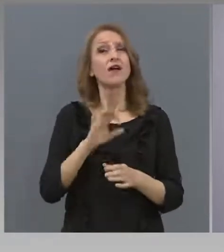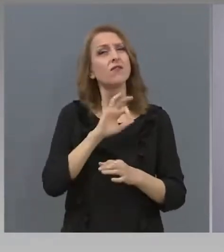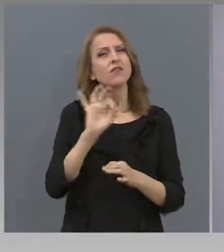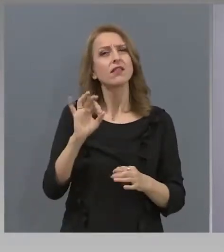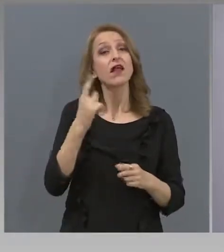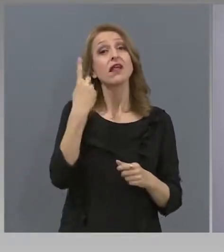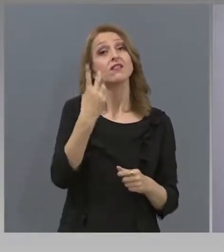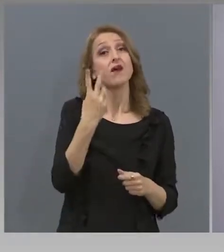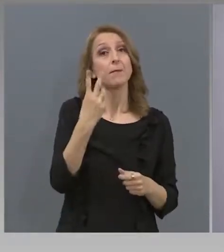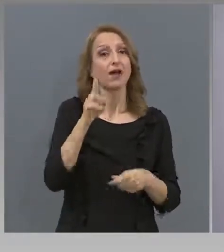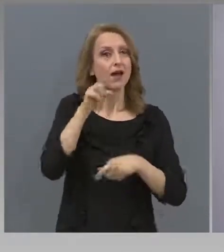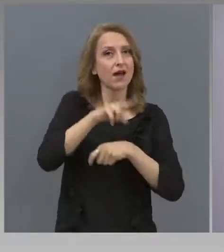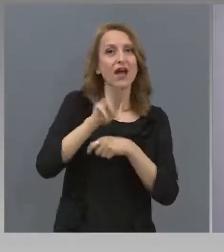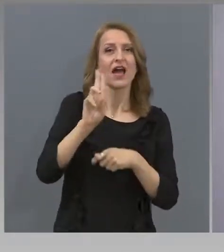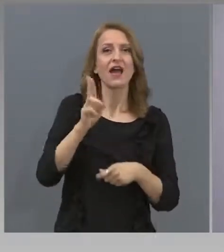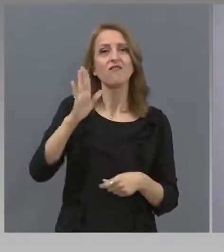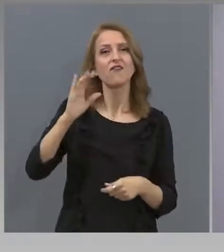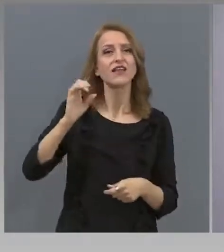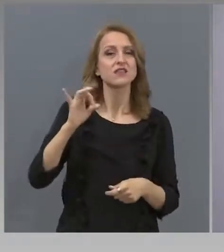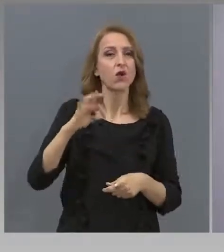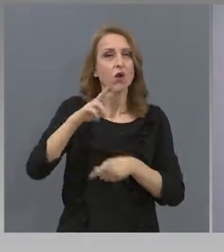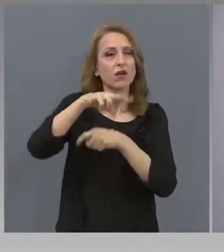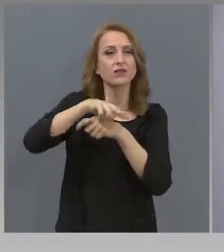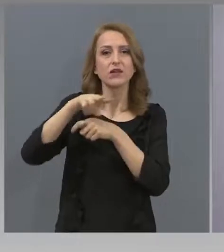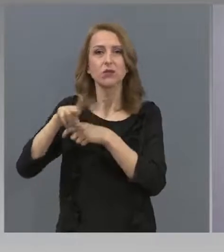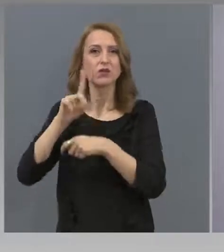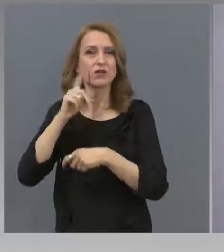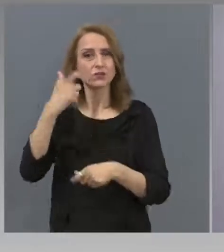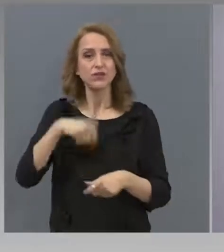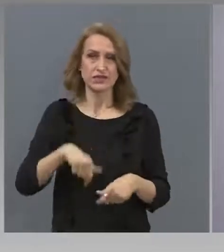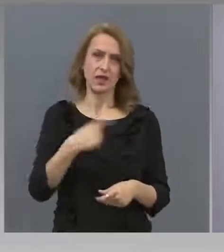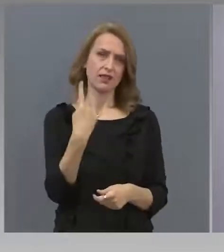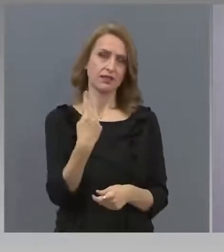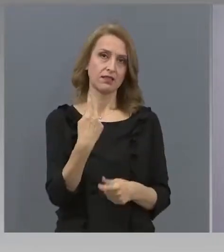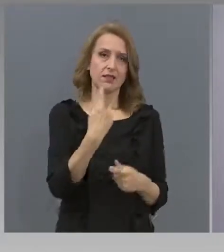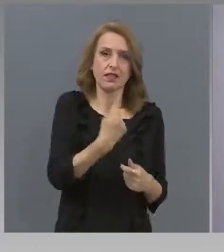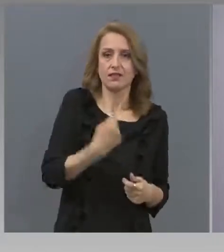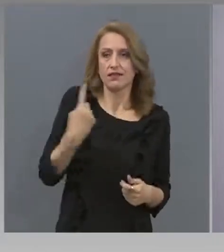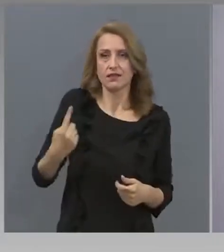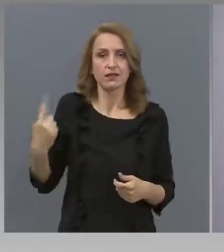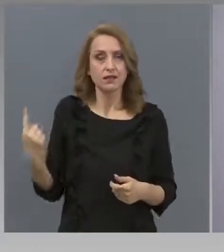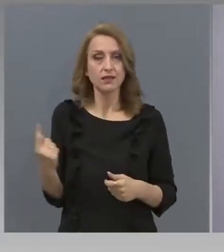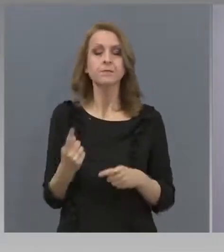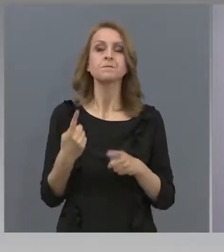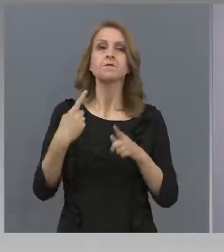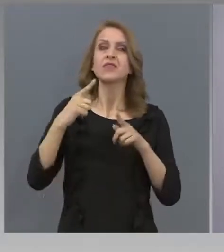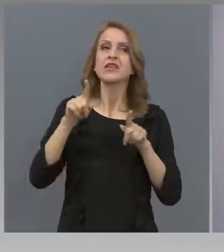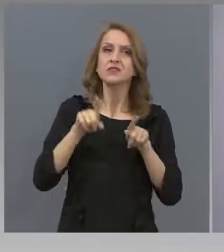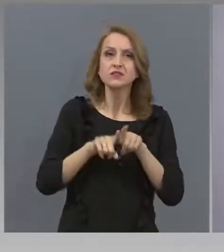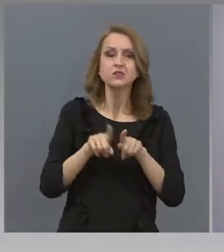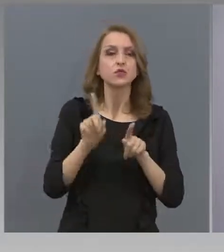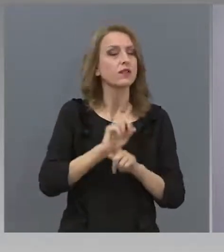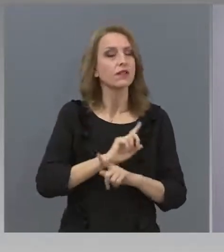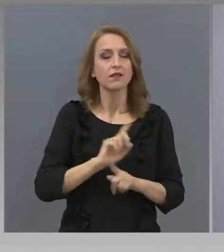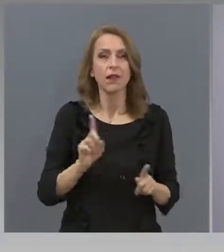квестора. ще има резервни квестори в коридора за няколко стаи. Няма да допускаме струпване на ученици преди и